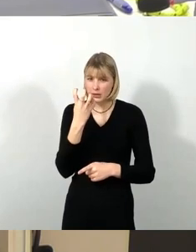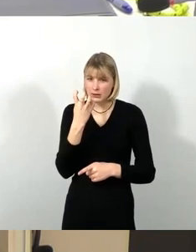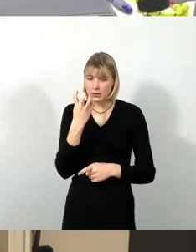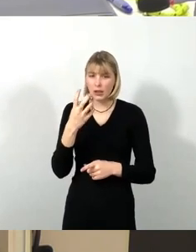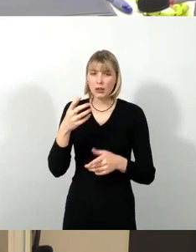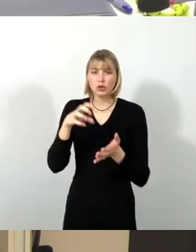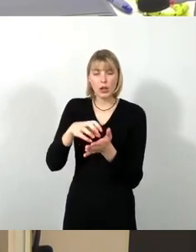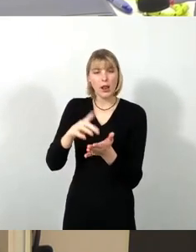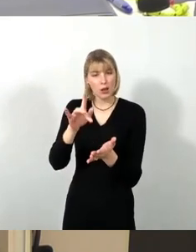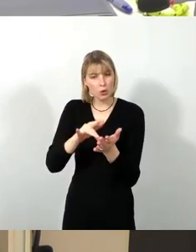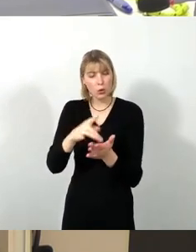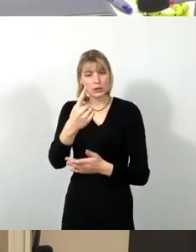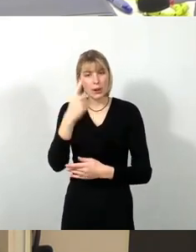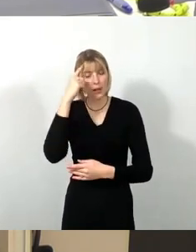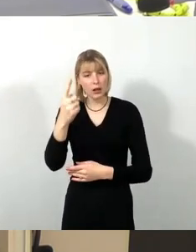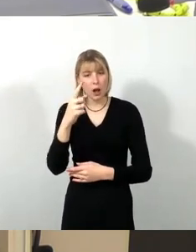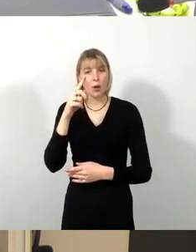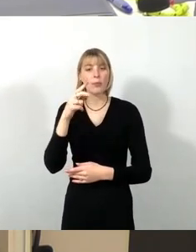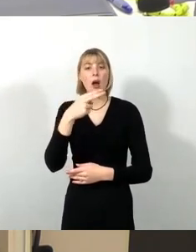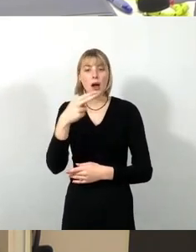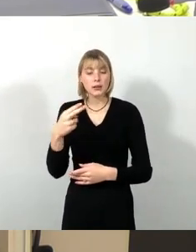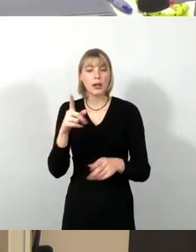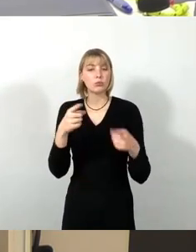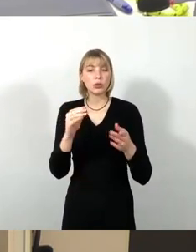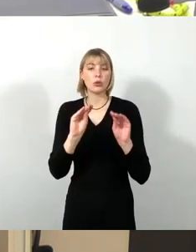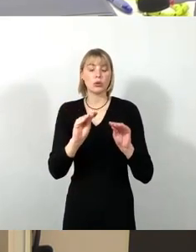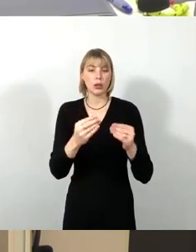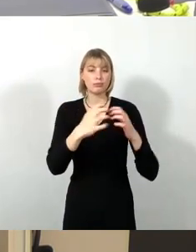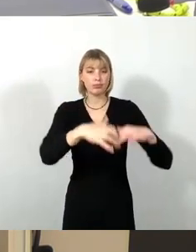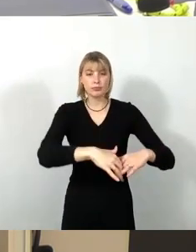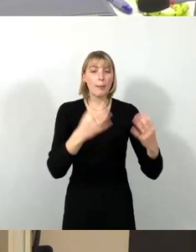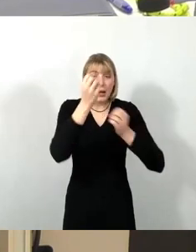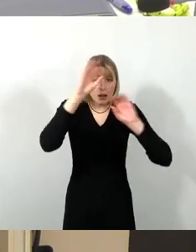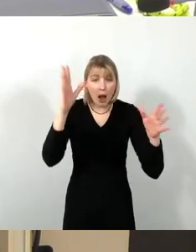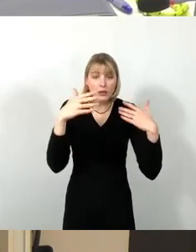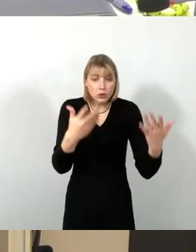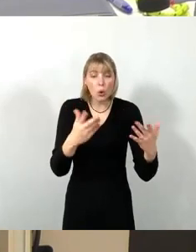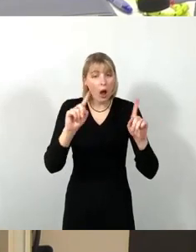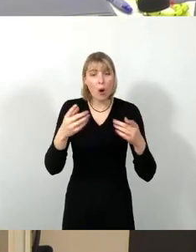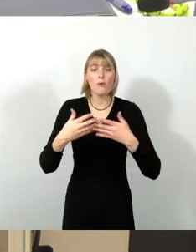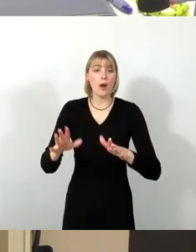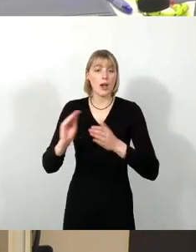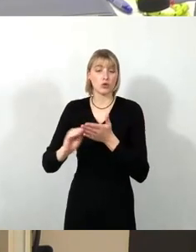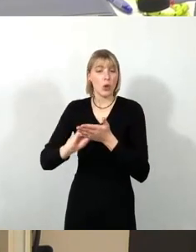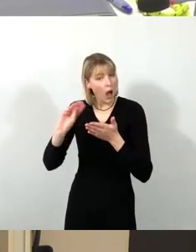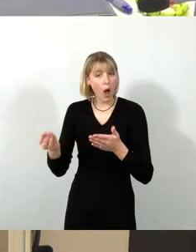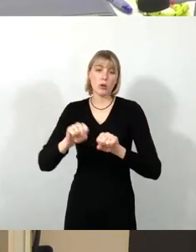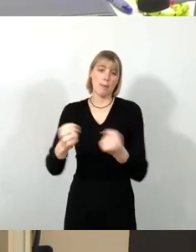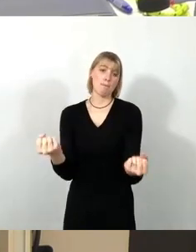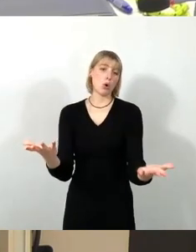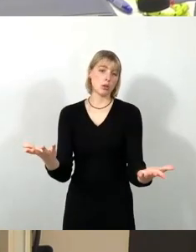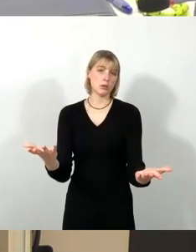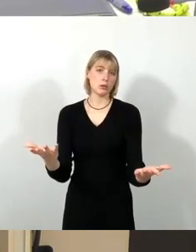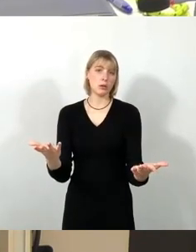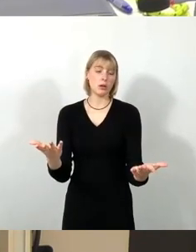Musikunterricht im HSKD sonst kaputt geht. Natürlich geht er kaputt, und das geht auch an den freien Schulen kaputt. Nee, das sind nicht absolut